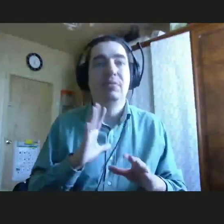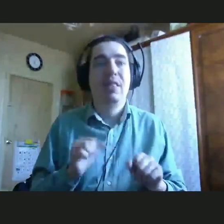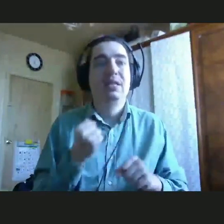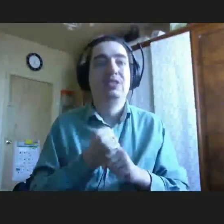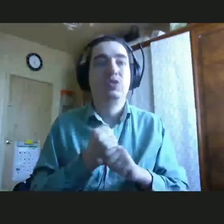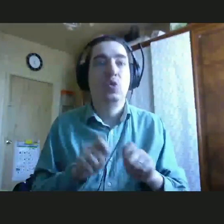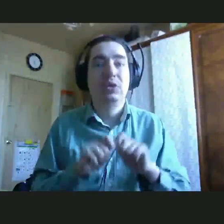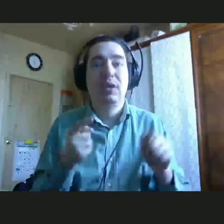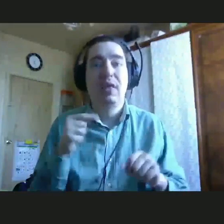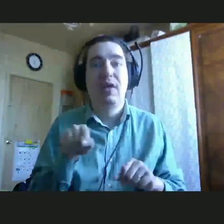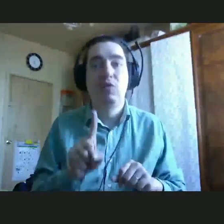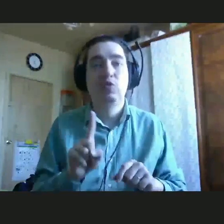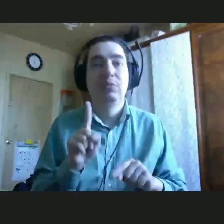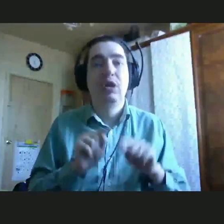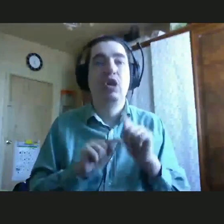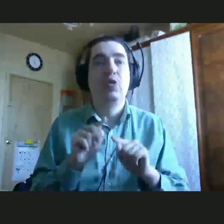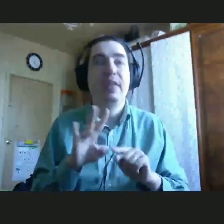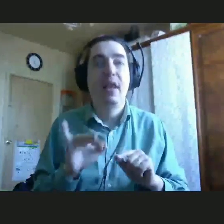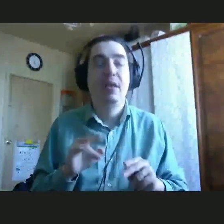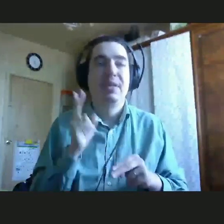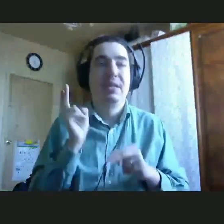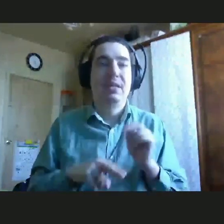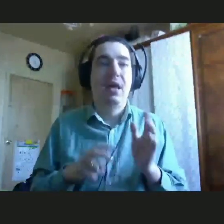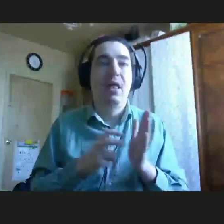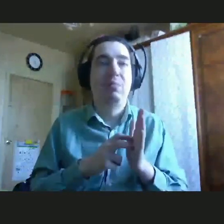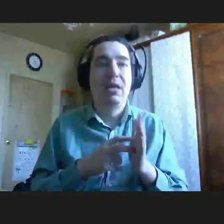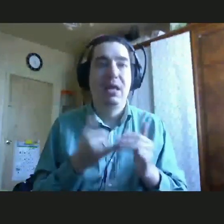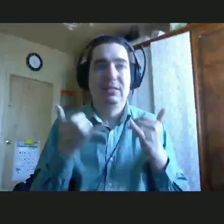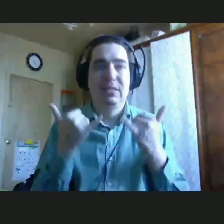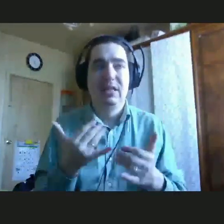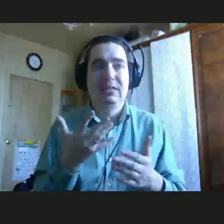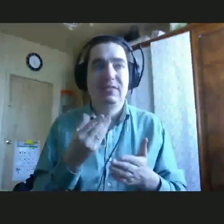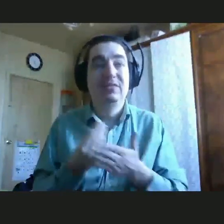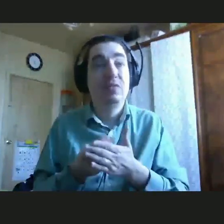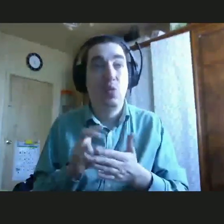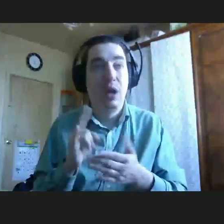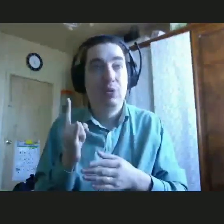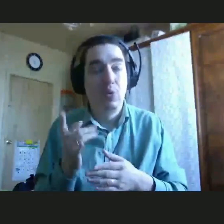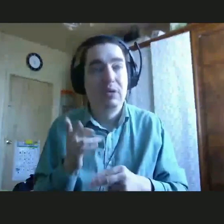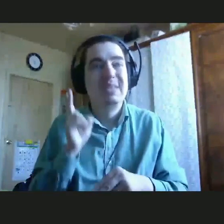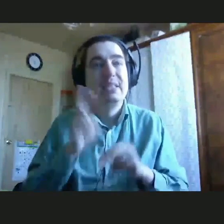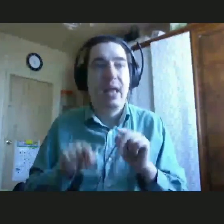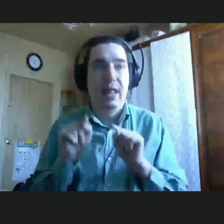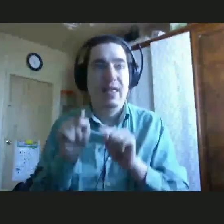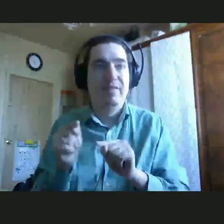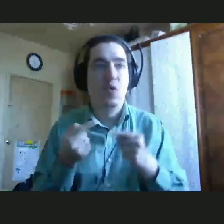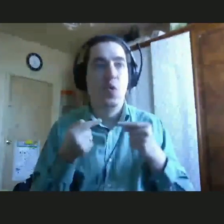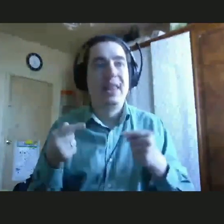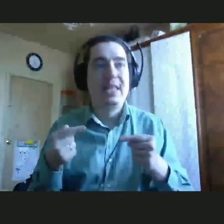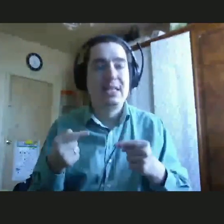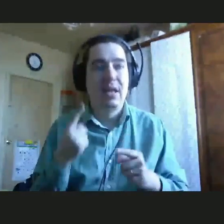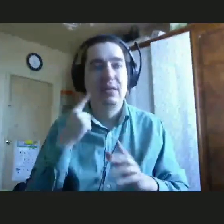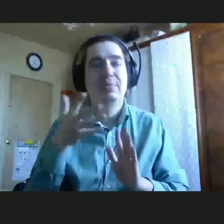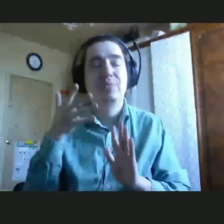родители перестали бояться диагноза своего ребенка, перестали его отрицать и поняли,